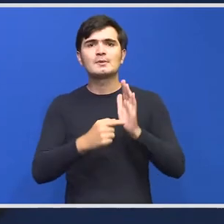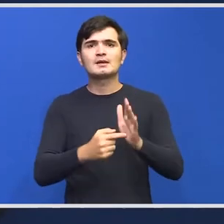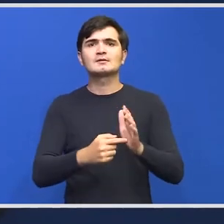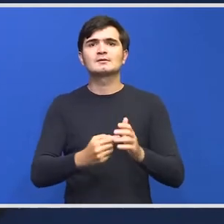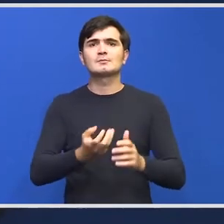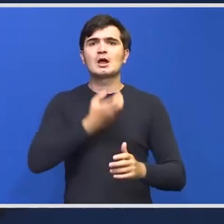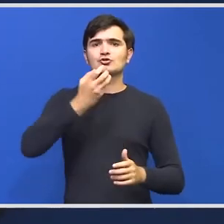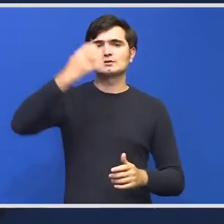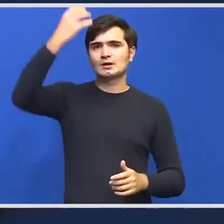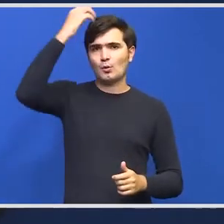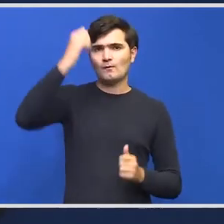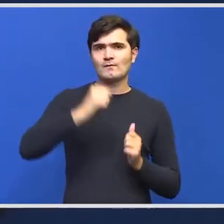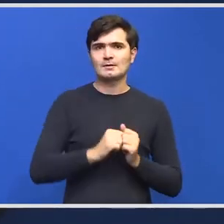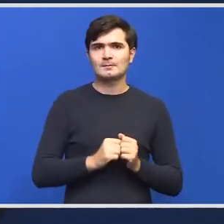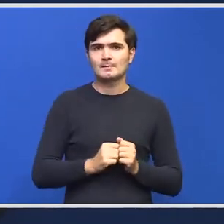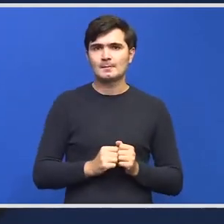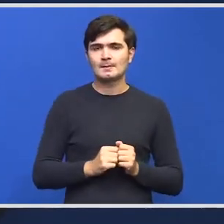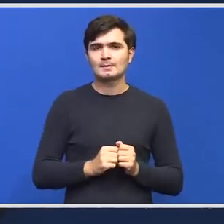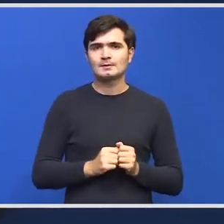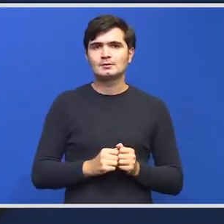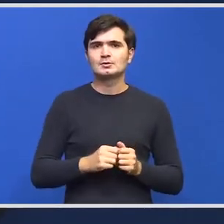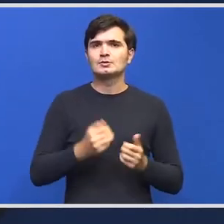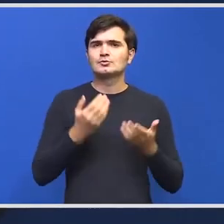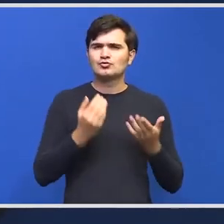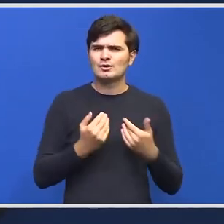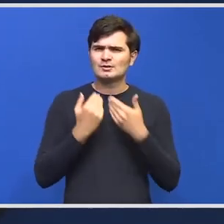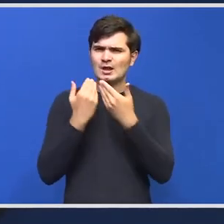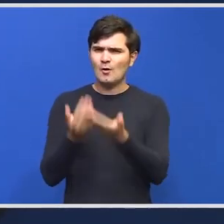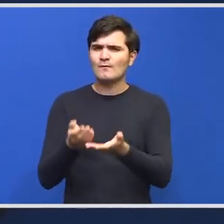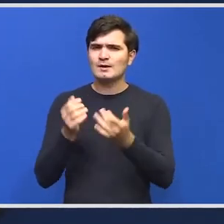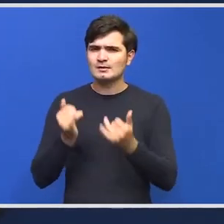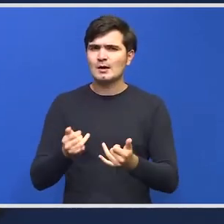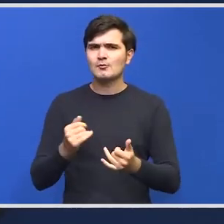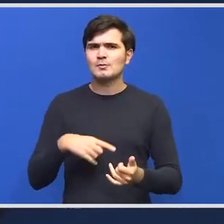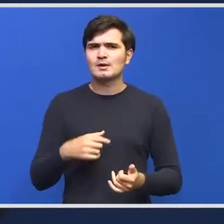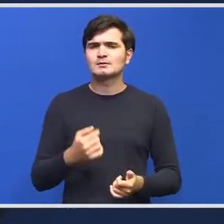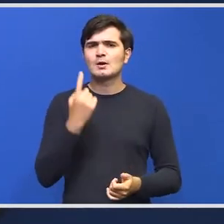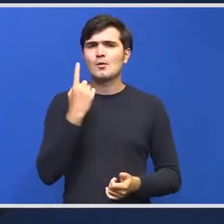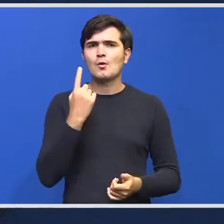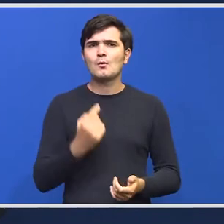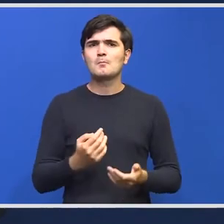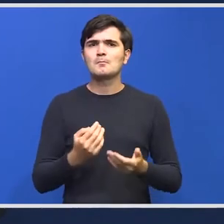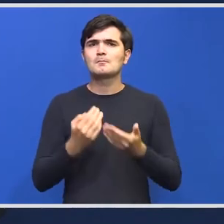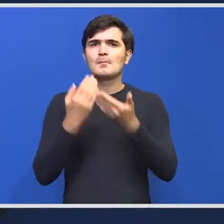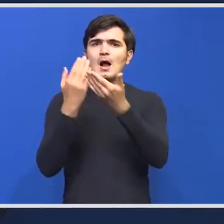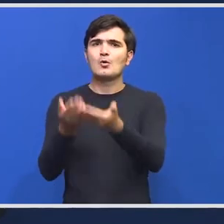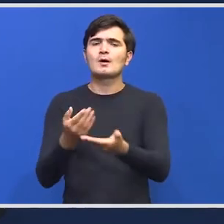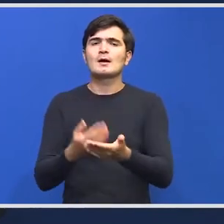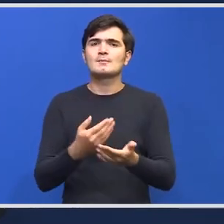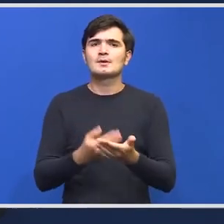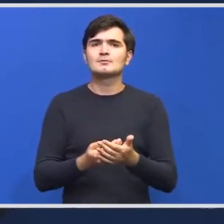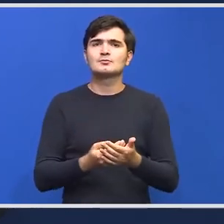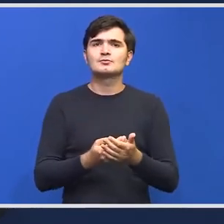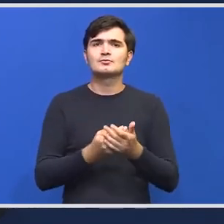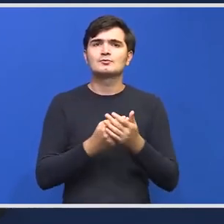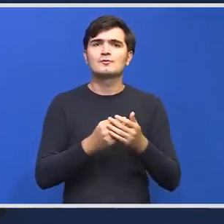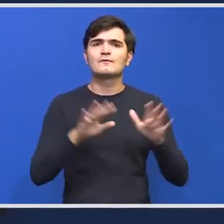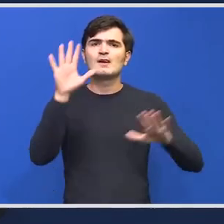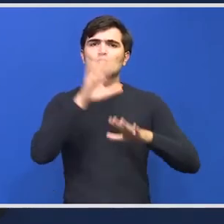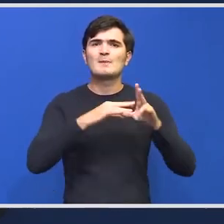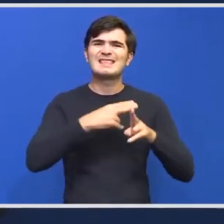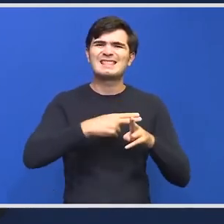de guvern. Ceea ce s-a alocat acum este o alocare pentru calamități naturale, încă o dată, pentru care